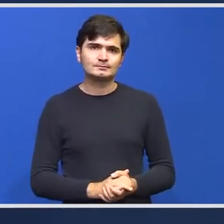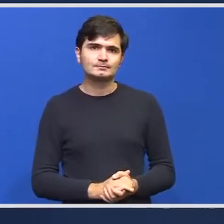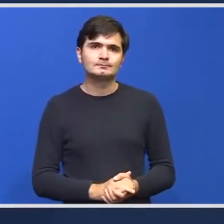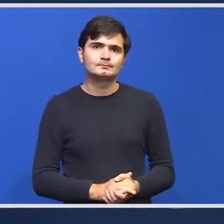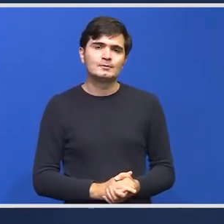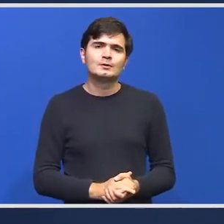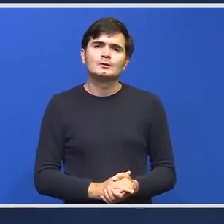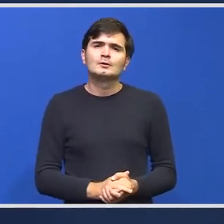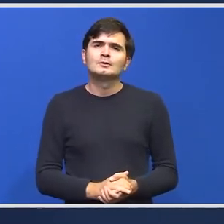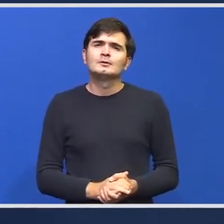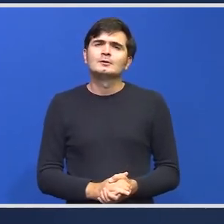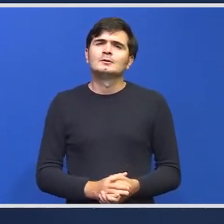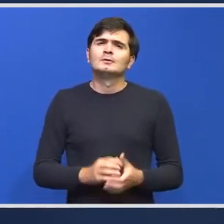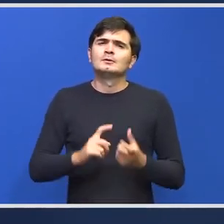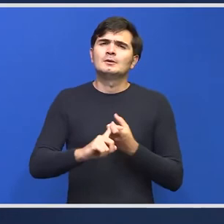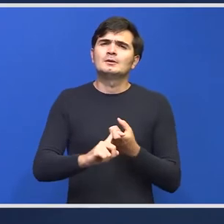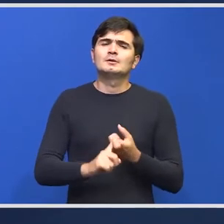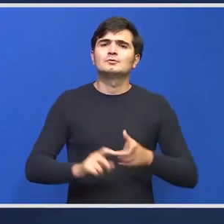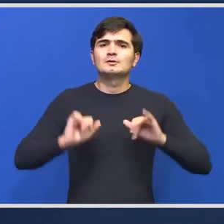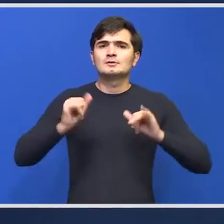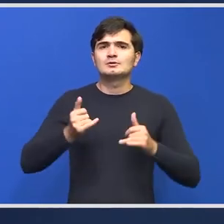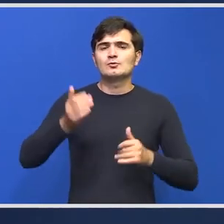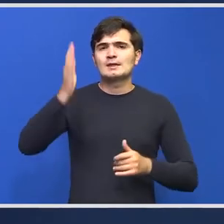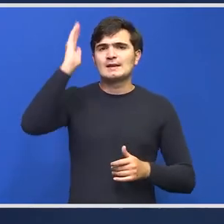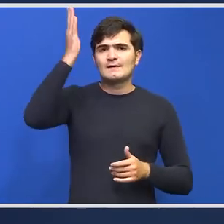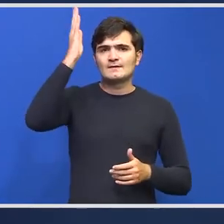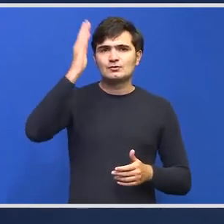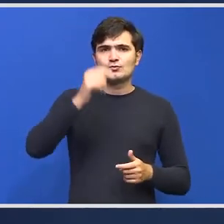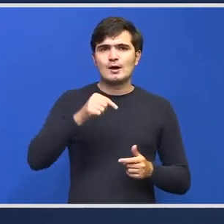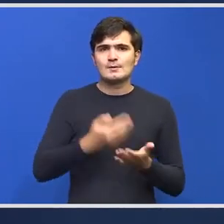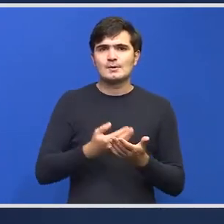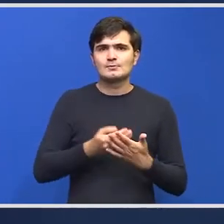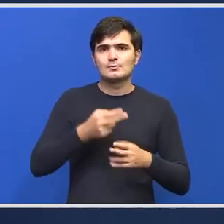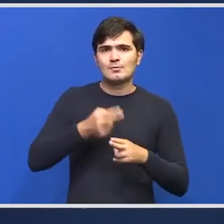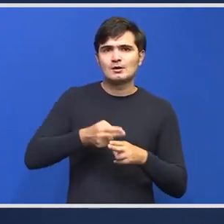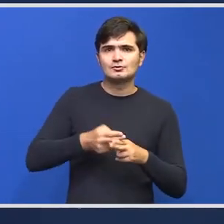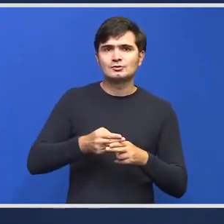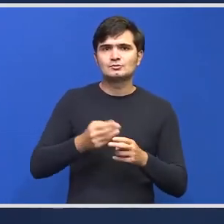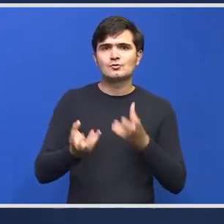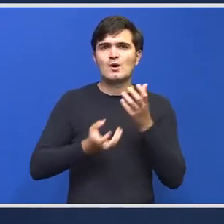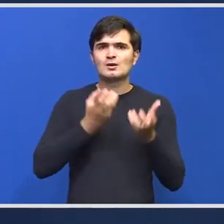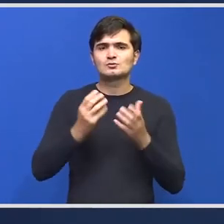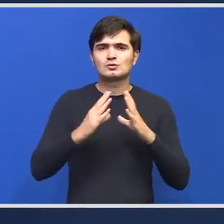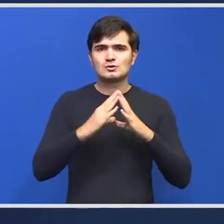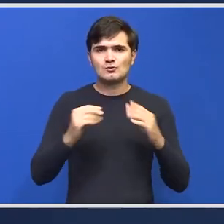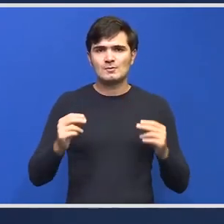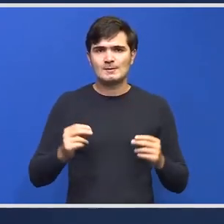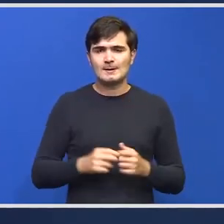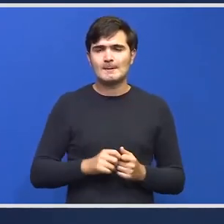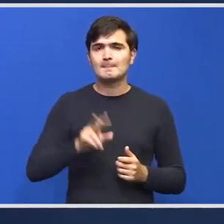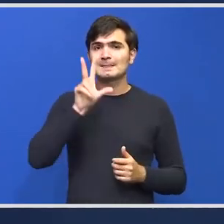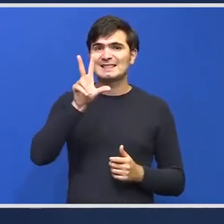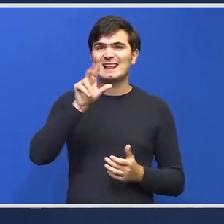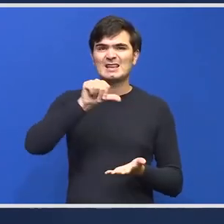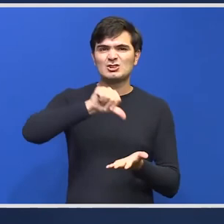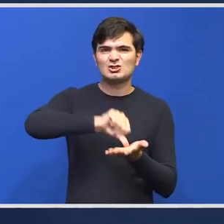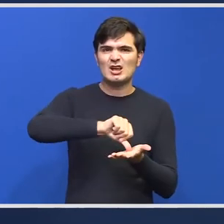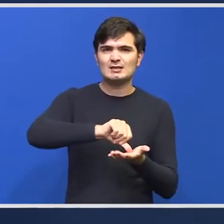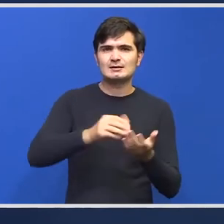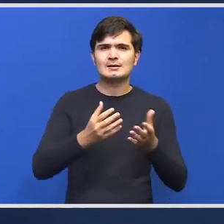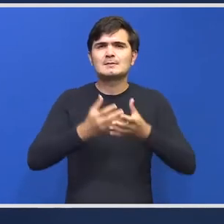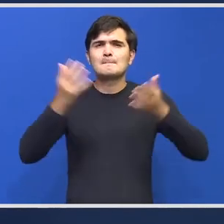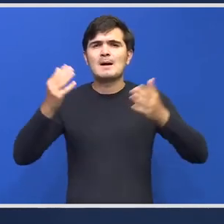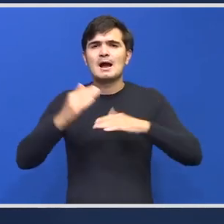În ceea ce privește situația viitoare a pacienților cu arsuri din România trei centre de mari sunt